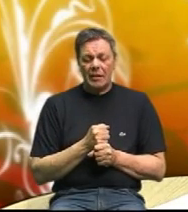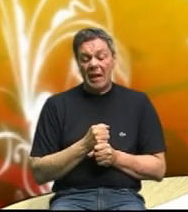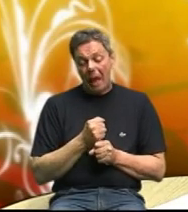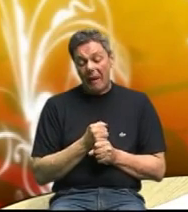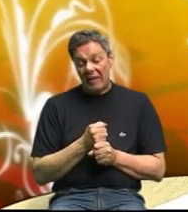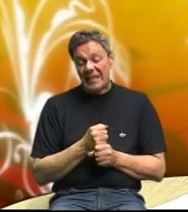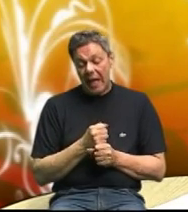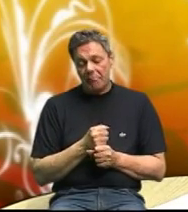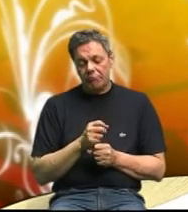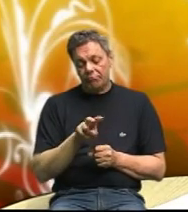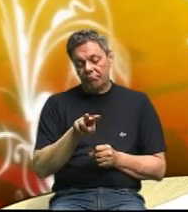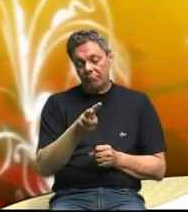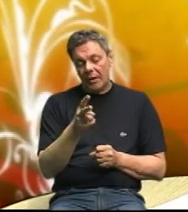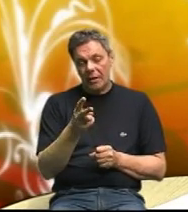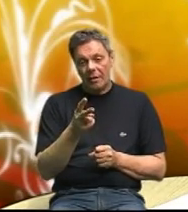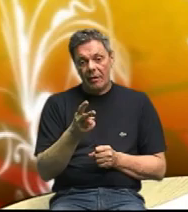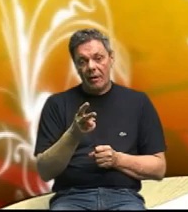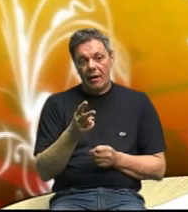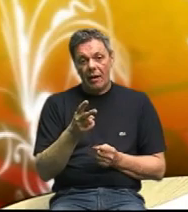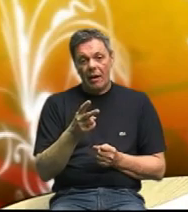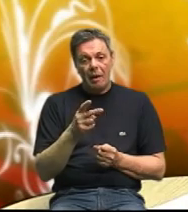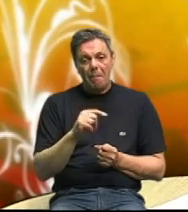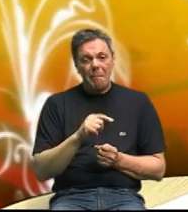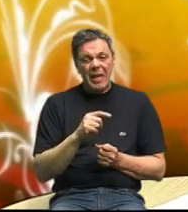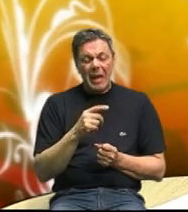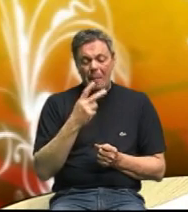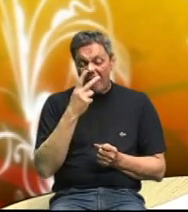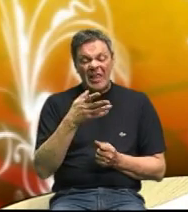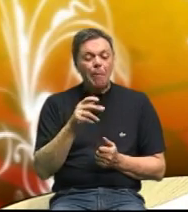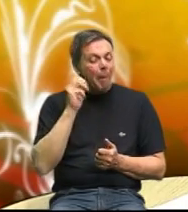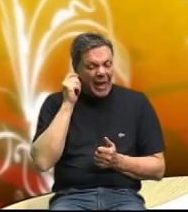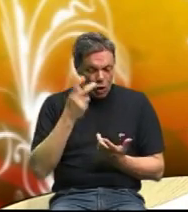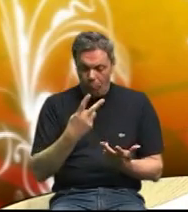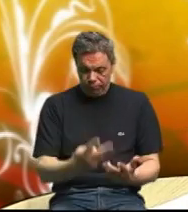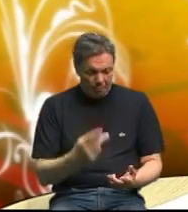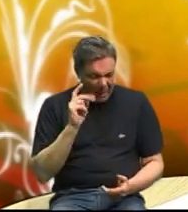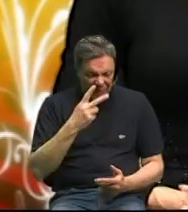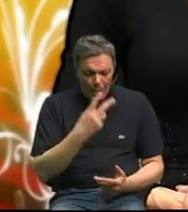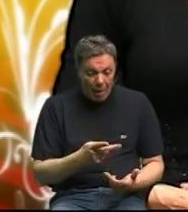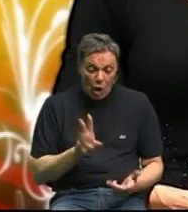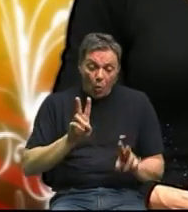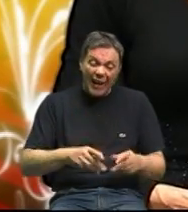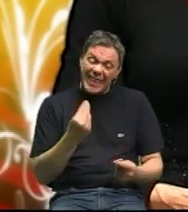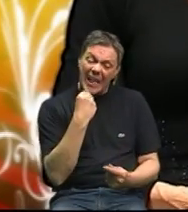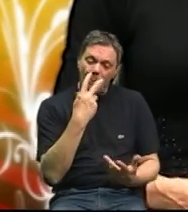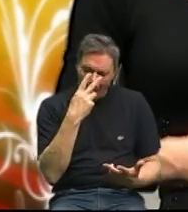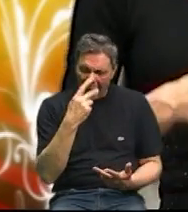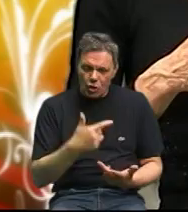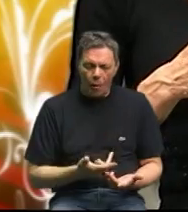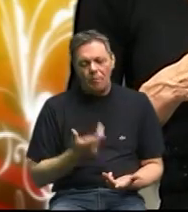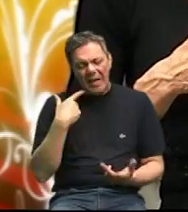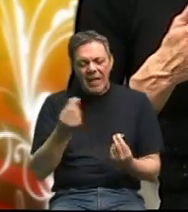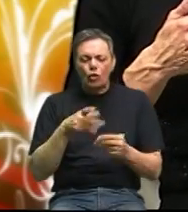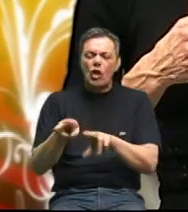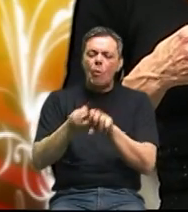da više ne vidimo meso ali imamo tu bielančevinu iz mesa da imame tu bielančevinu a kad